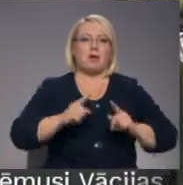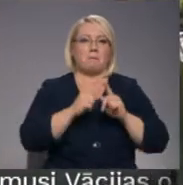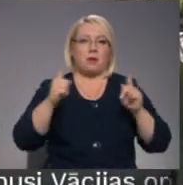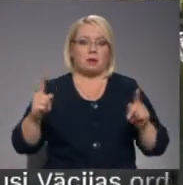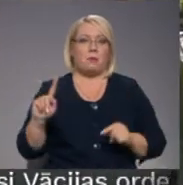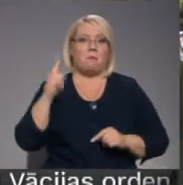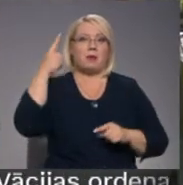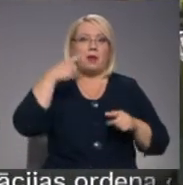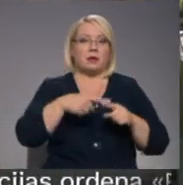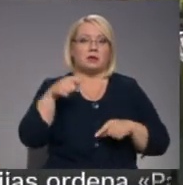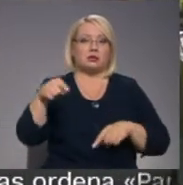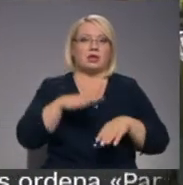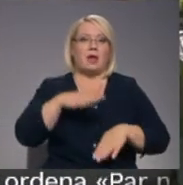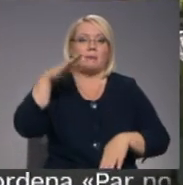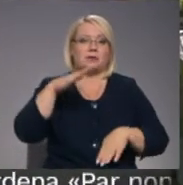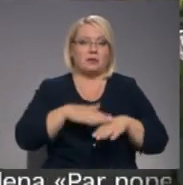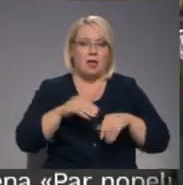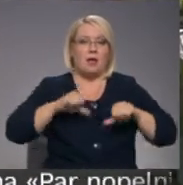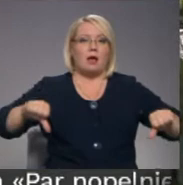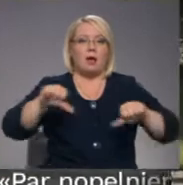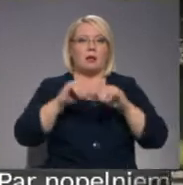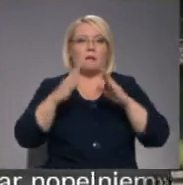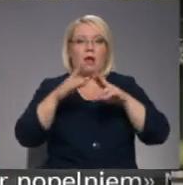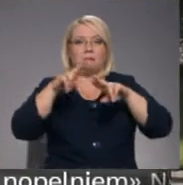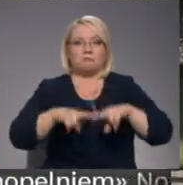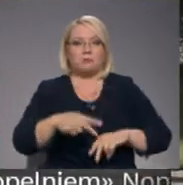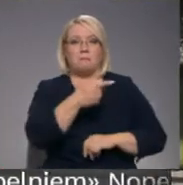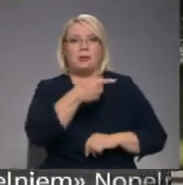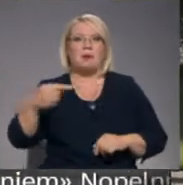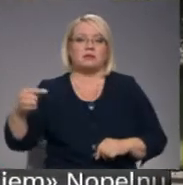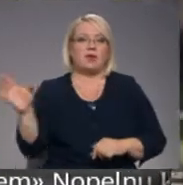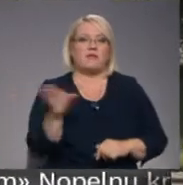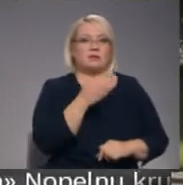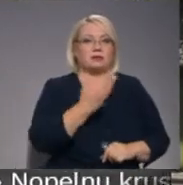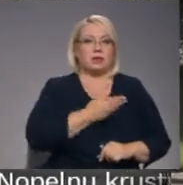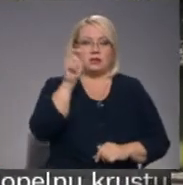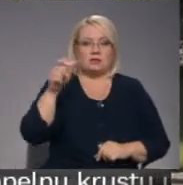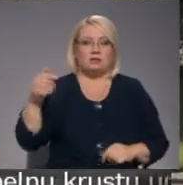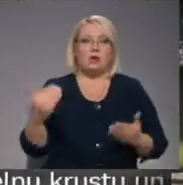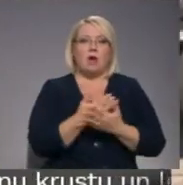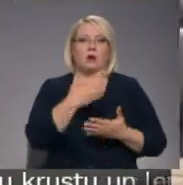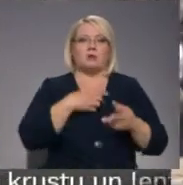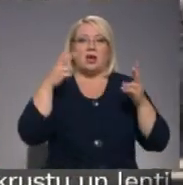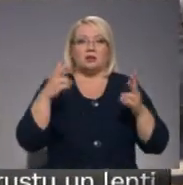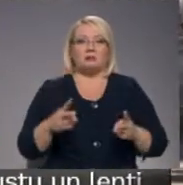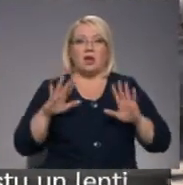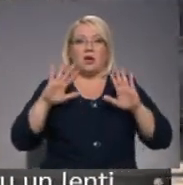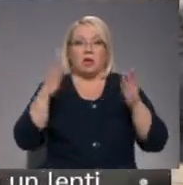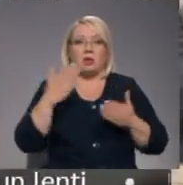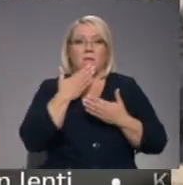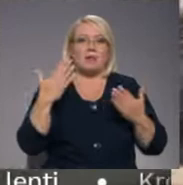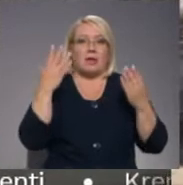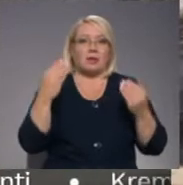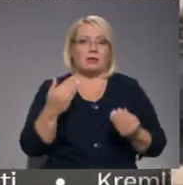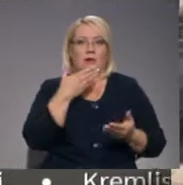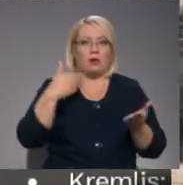pirmā reize, kad šī iemesla dēļ karantīnā jādod uz kādas mājas visi pirmā stāvu iedzīvotājiem. Jaunas saslimšanas gadījumi pēdējā dienaktī pilsētā nav